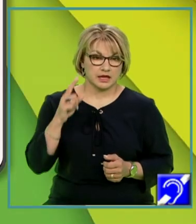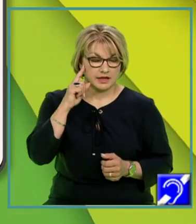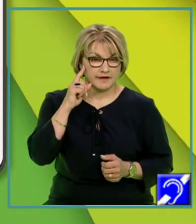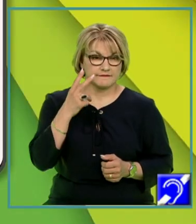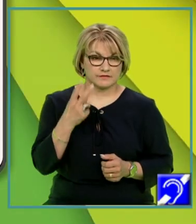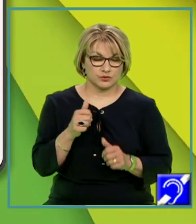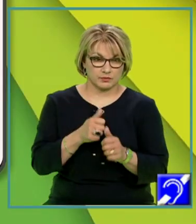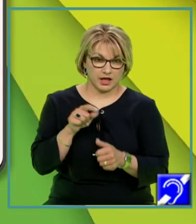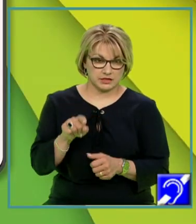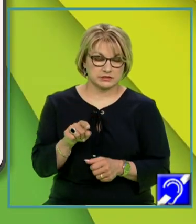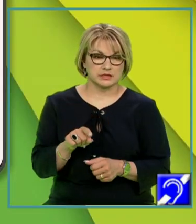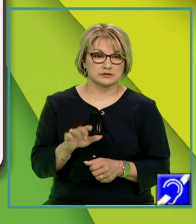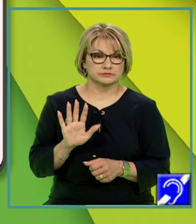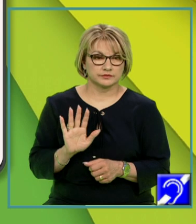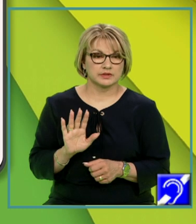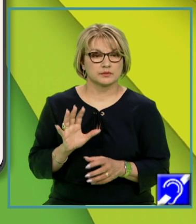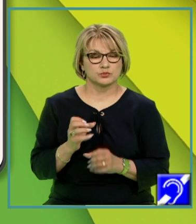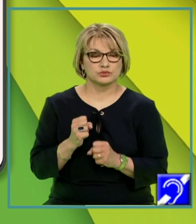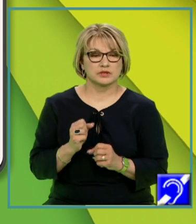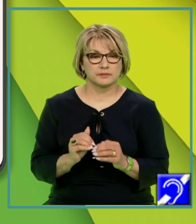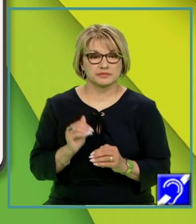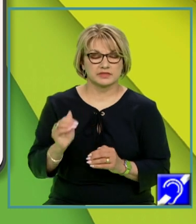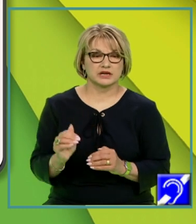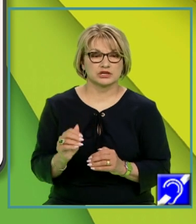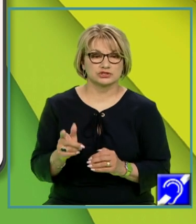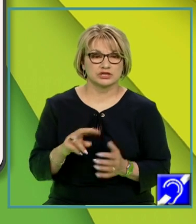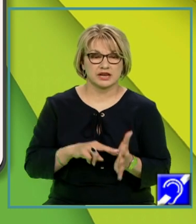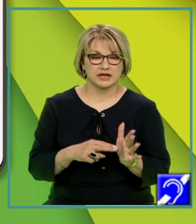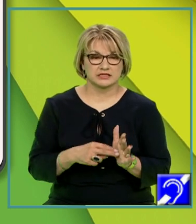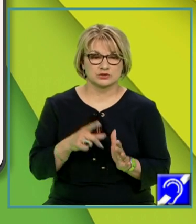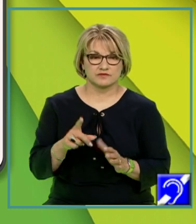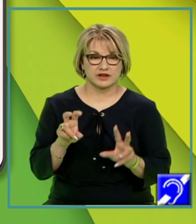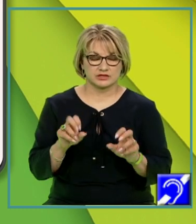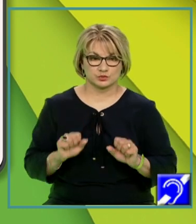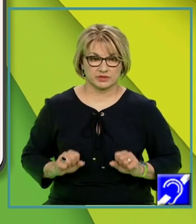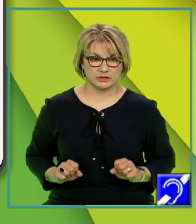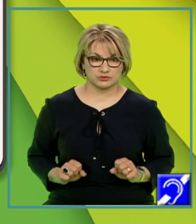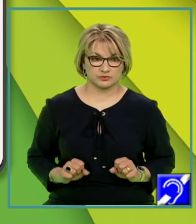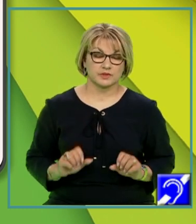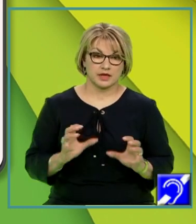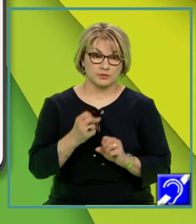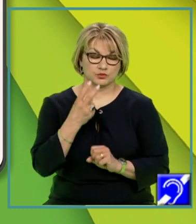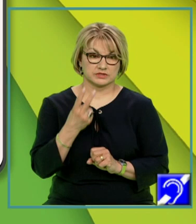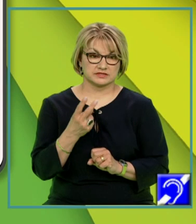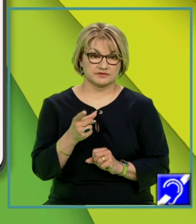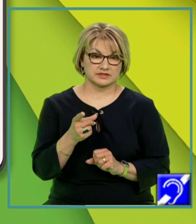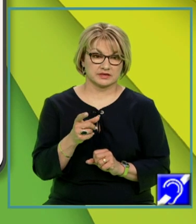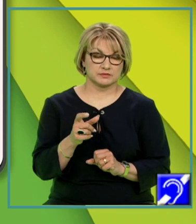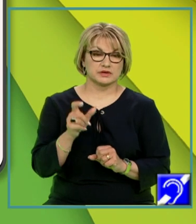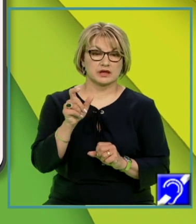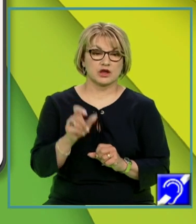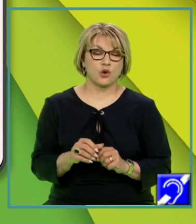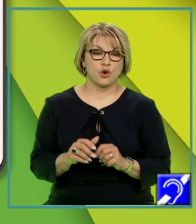acestea, putem trece la rezolvarea acestui subiect. Putem vedea că în coloana din